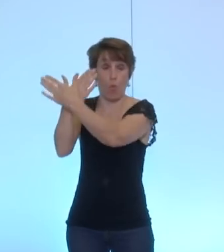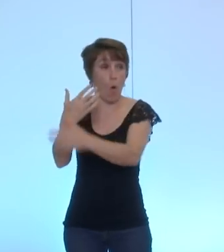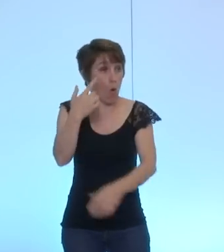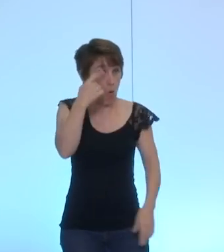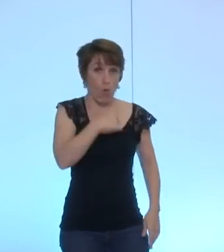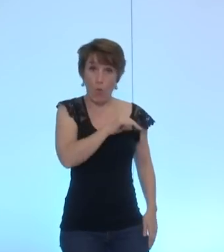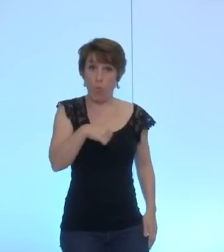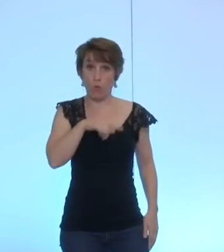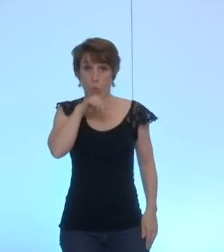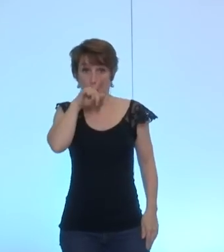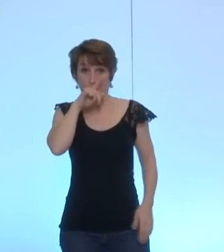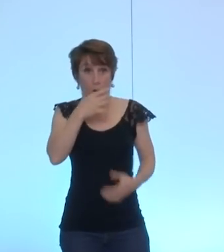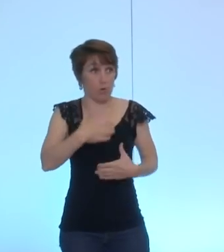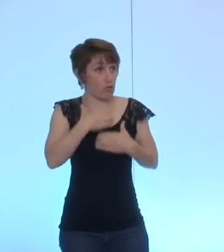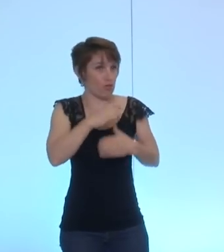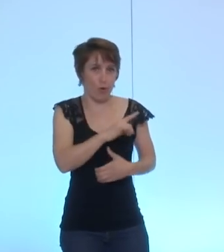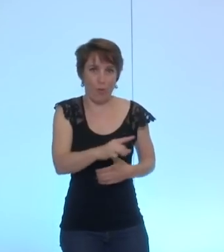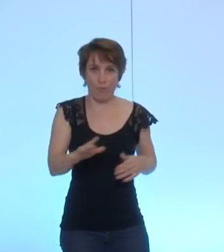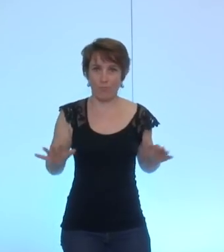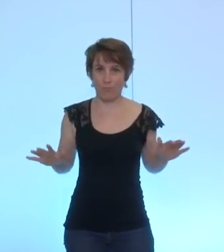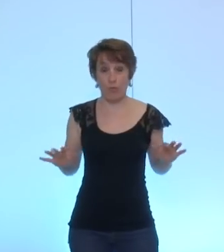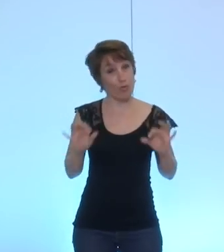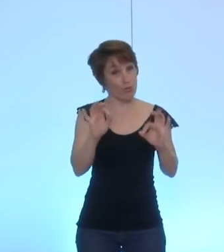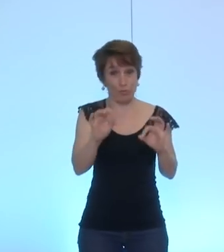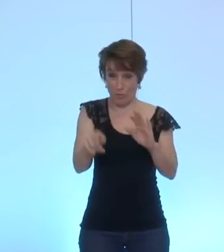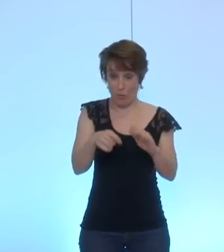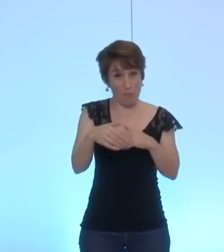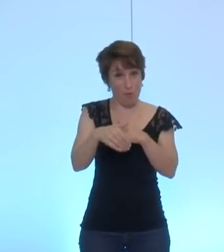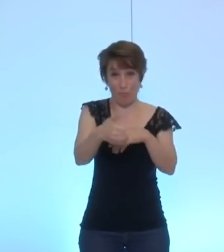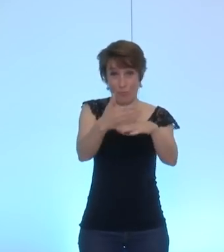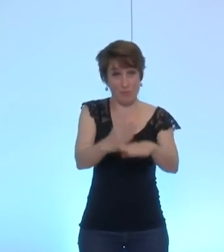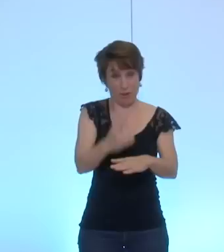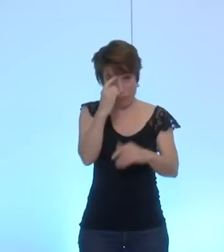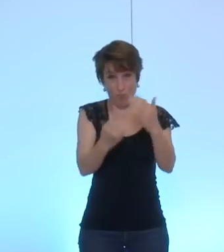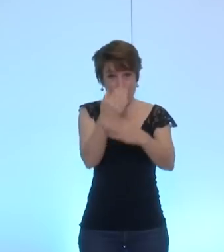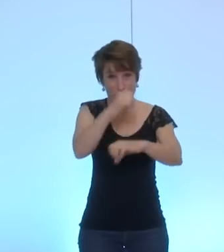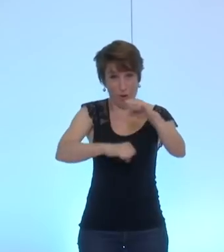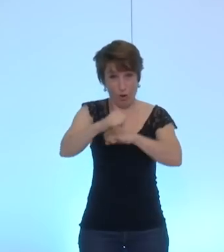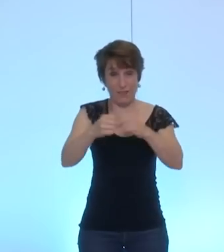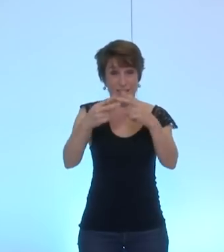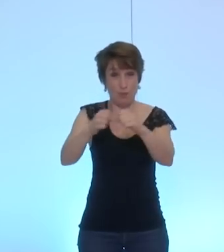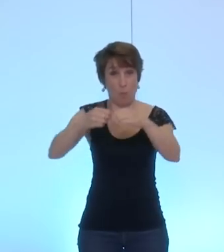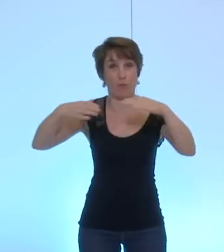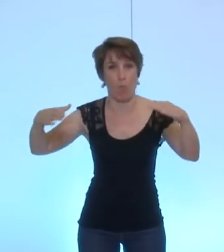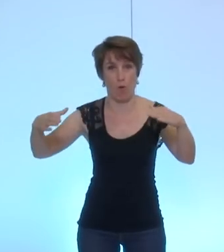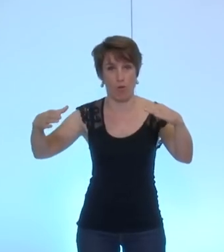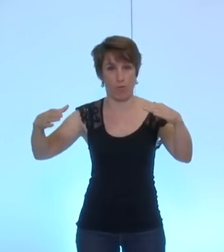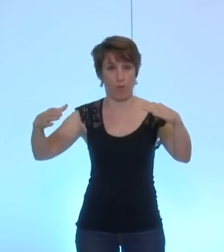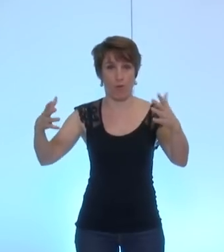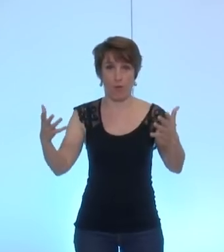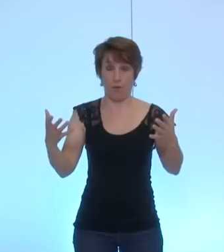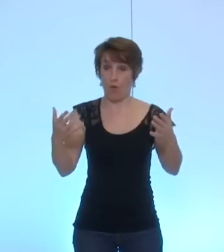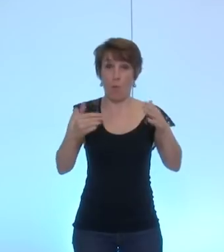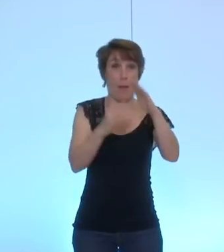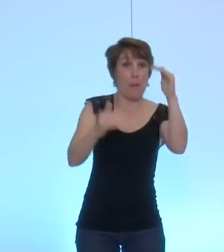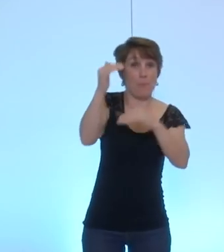choque absolument pas. C'était en effet de toute façon inscrit dans la nouvelle organisation métropolitaine et quelle que soit la majorité, celle